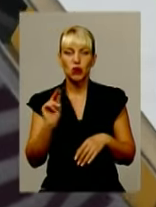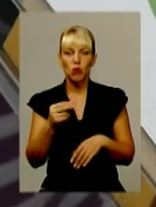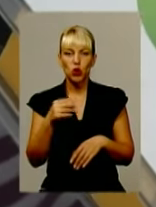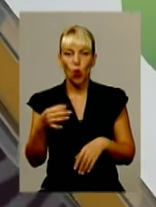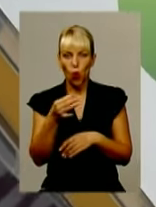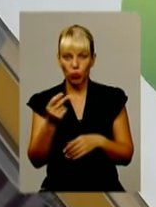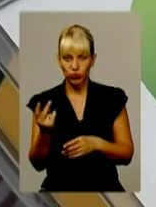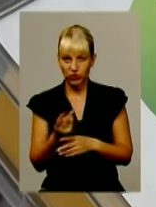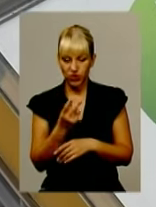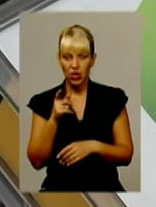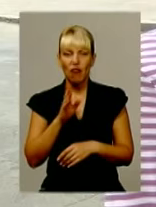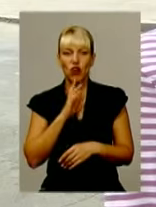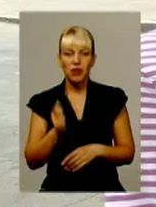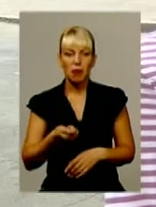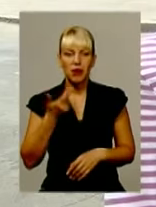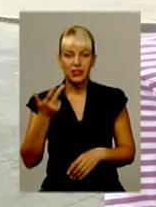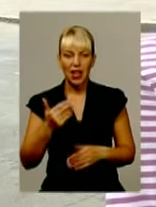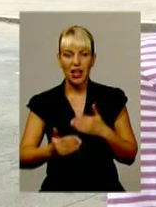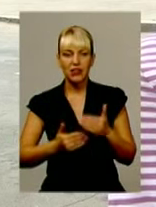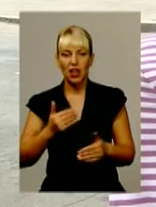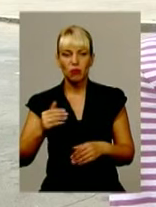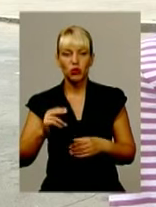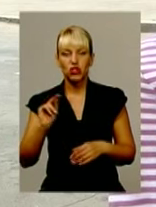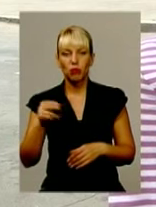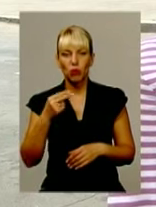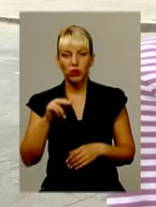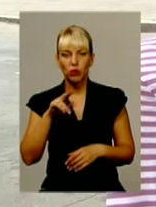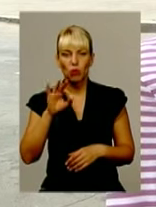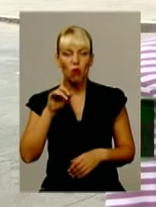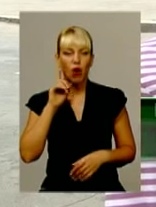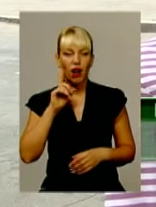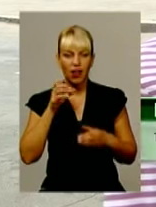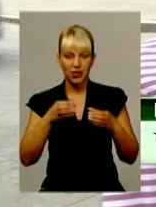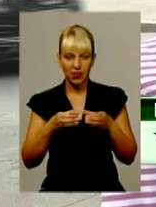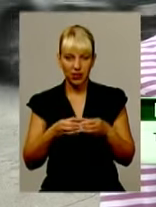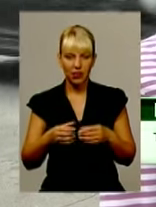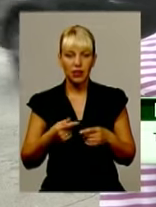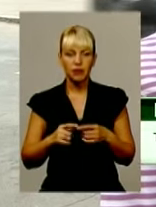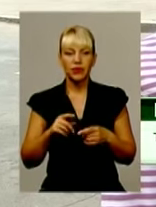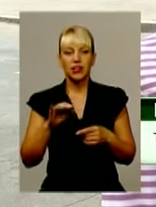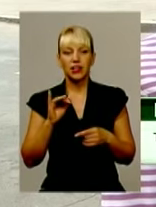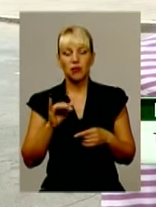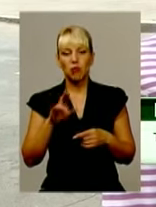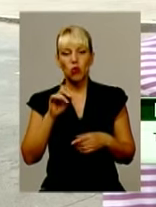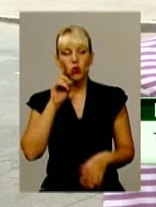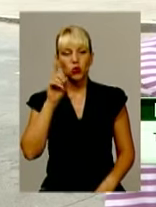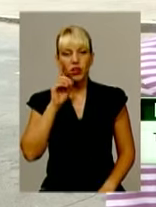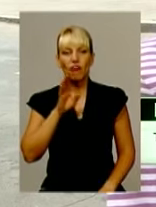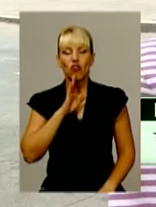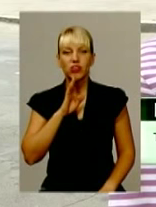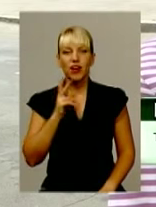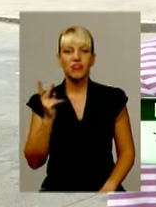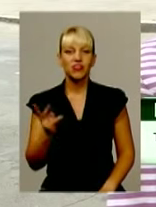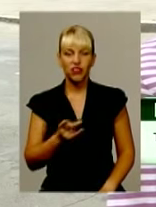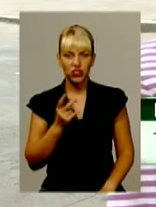Вона призерка етапу чемпіонату України по кадетах. По юнаках вона двічі срібна